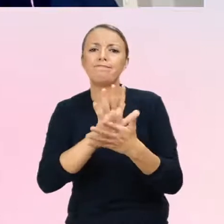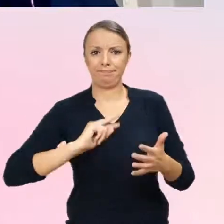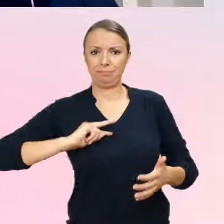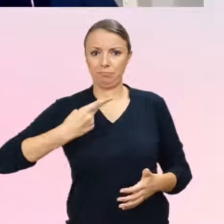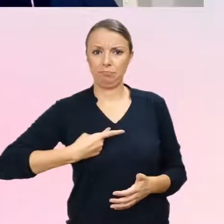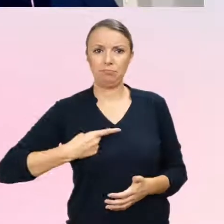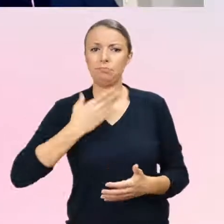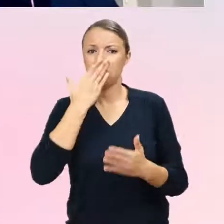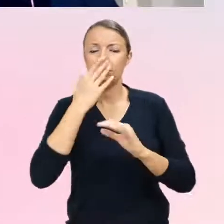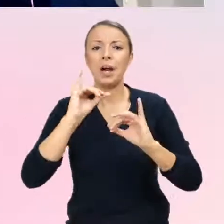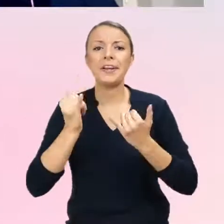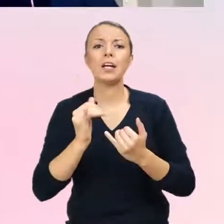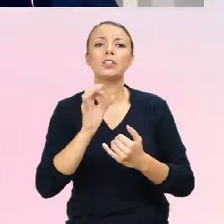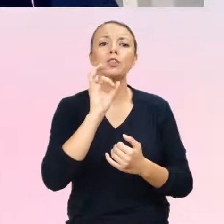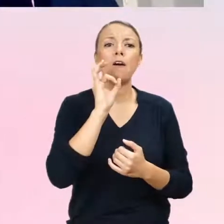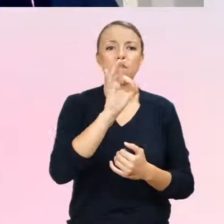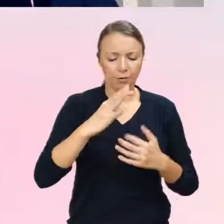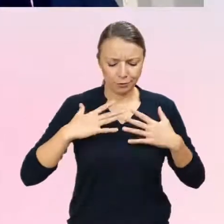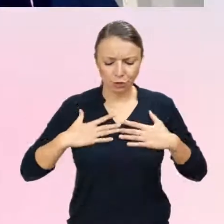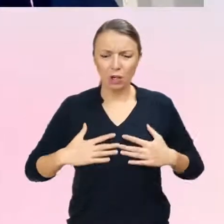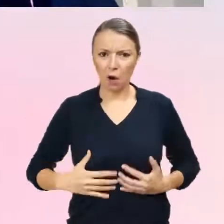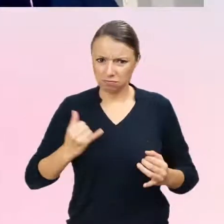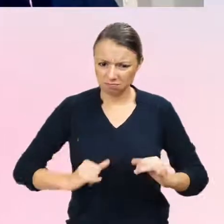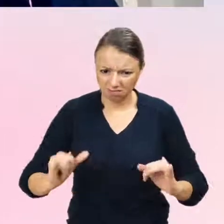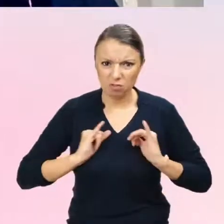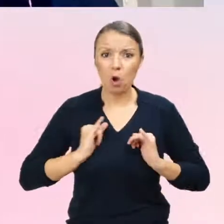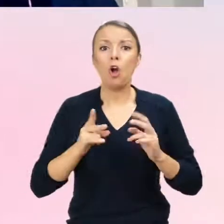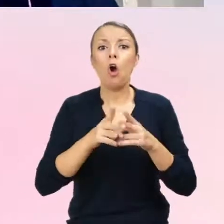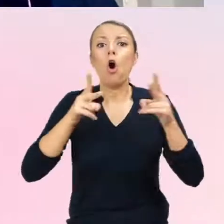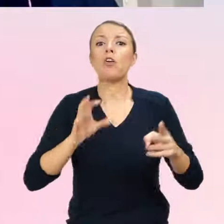pogorszenia się objawów dysforii płci w okresie dojrzewania.